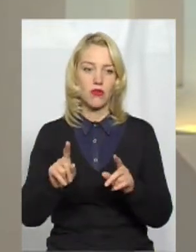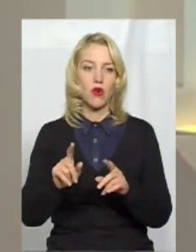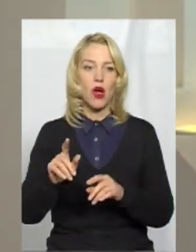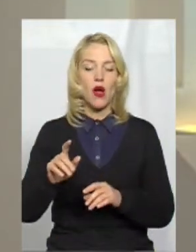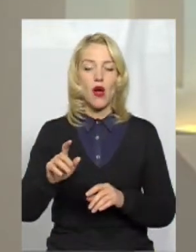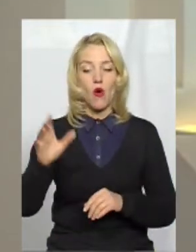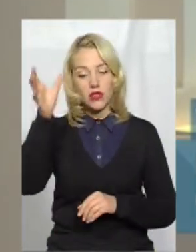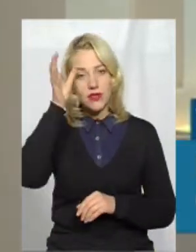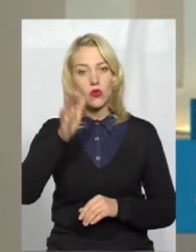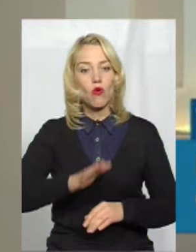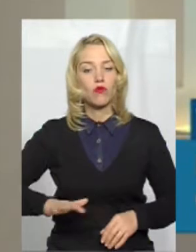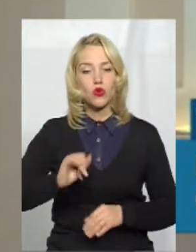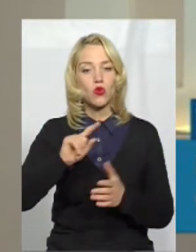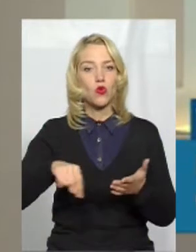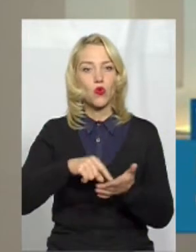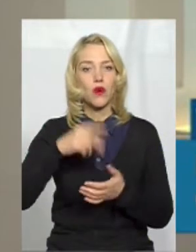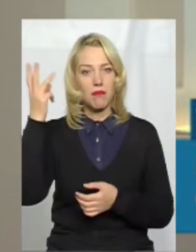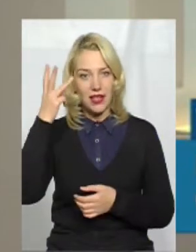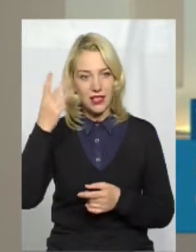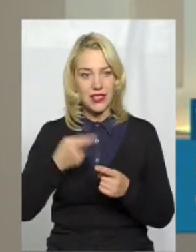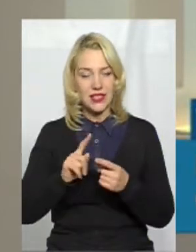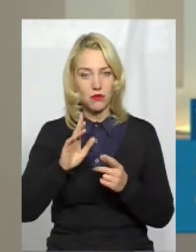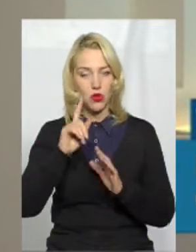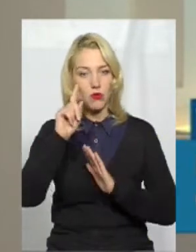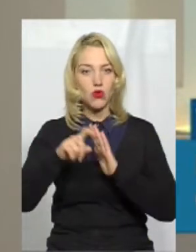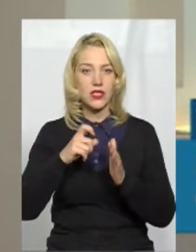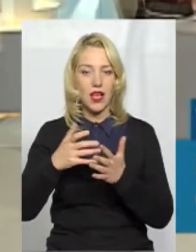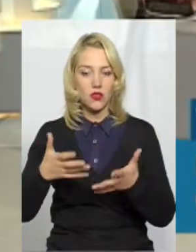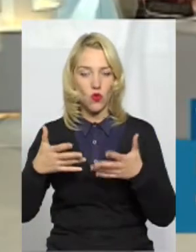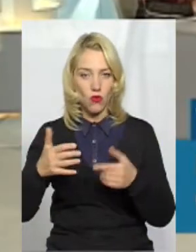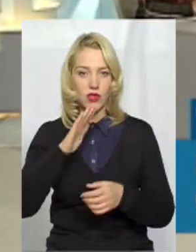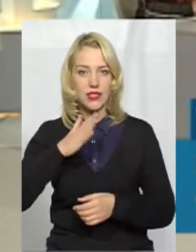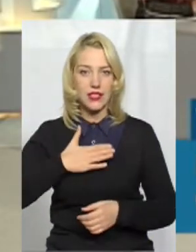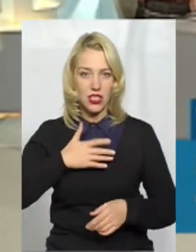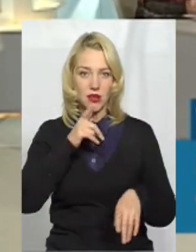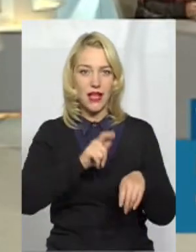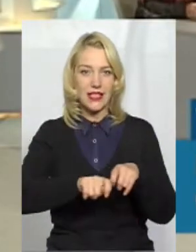простору у Хмельницькому? З'ясовувати ми будемо це з нашими експертами.